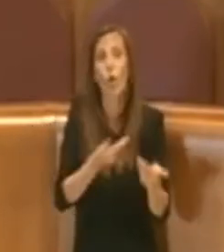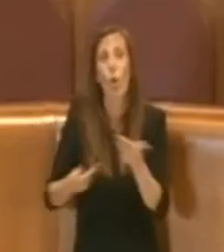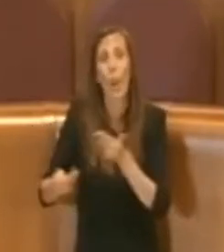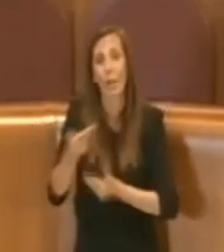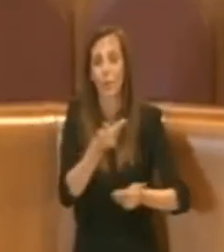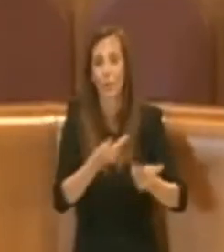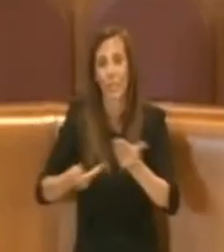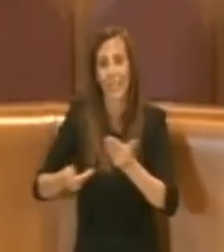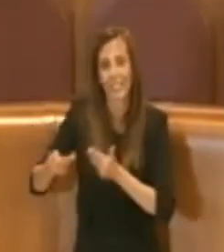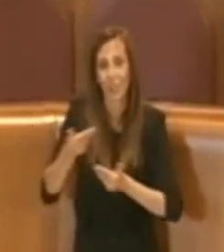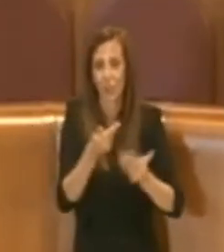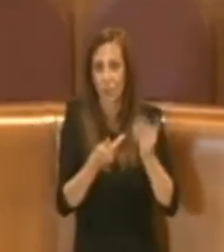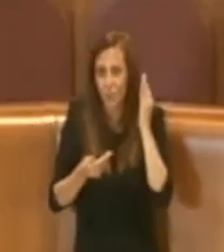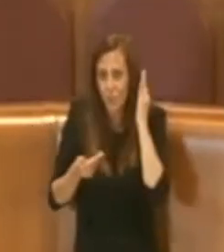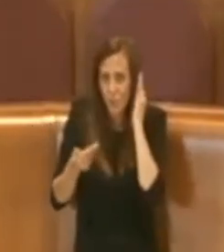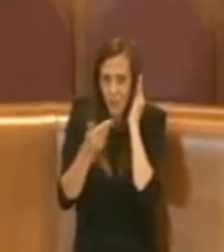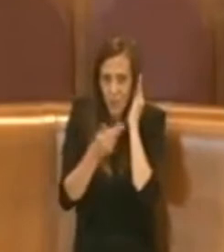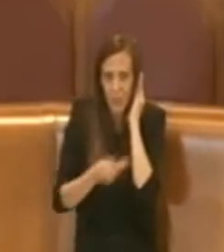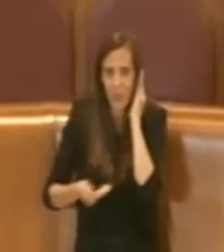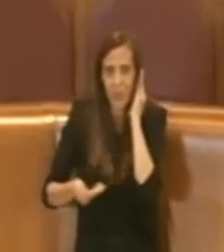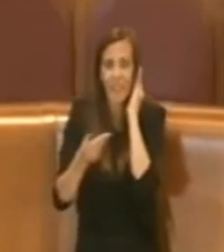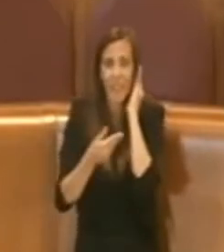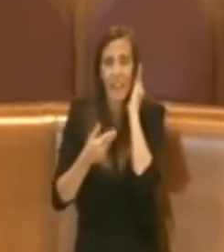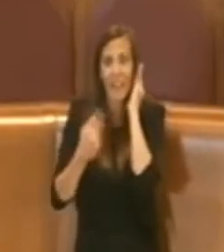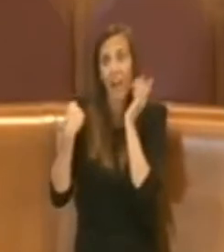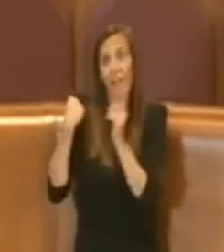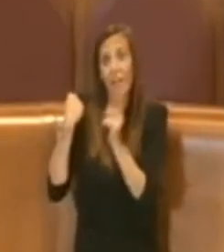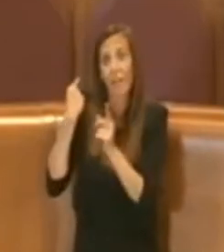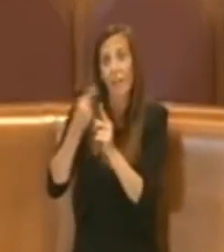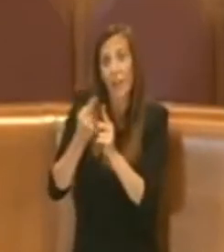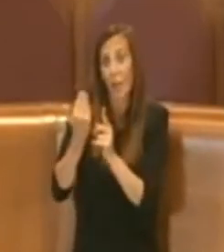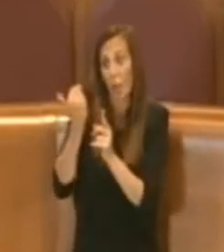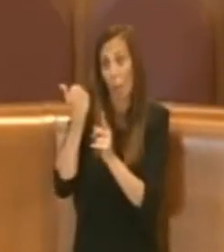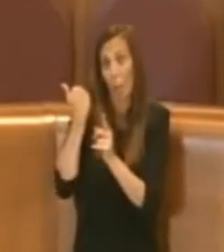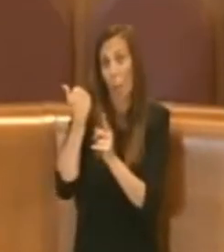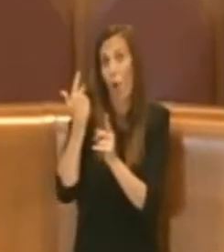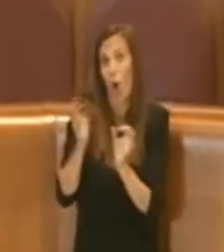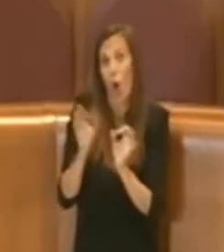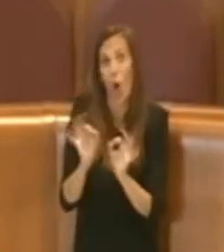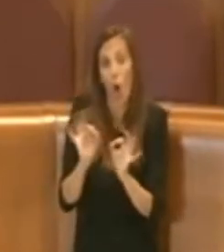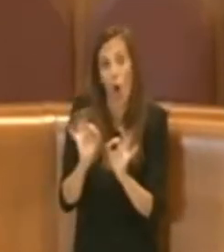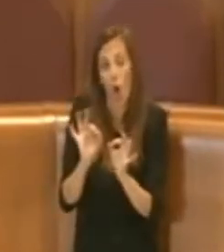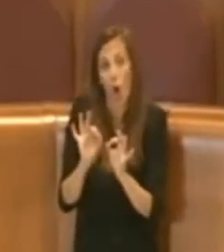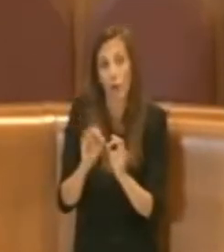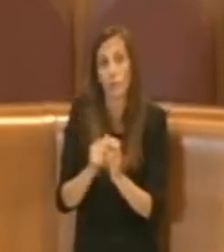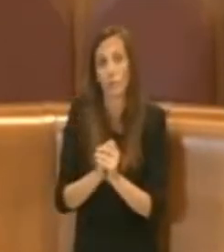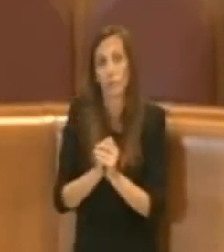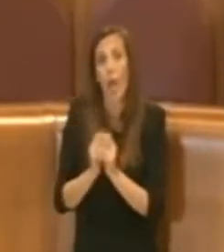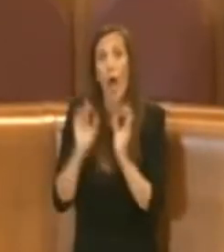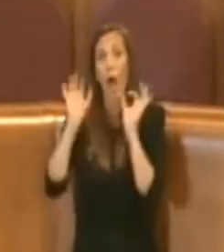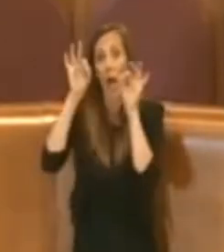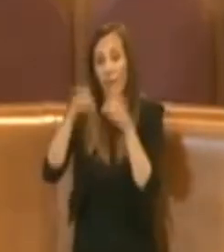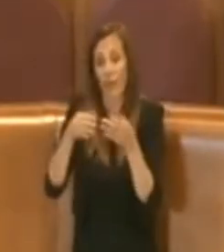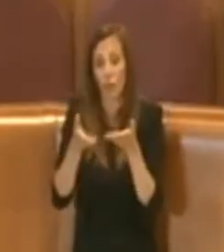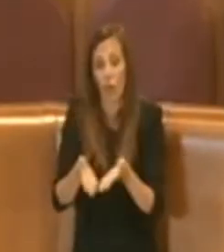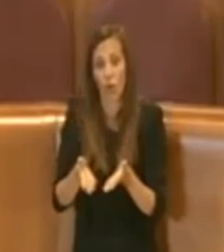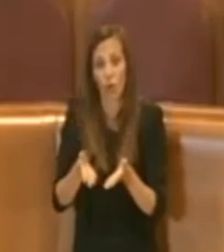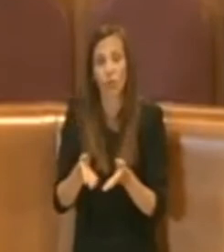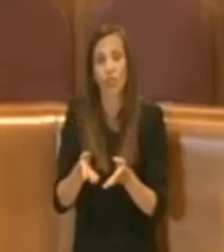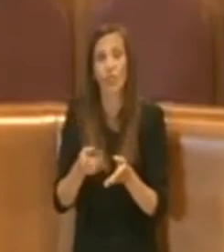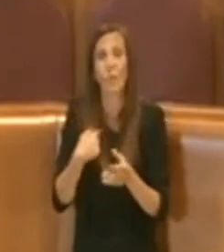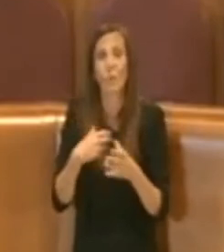fino a quel ma fino a che fino a quel momento non era attivo. In particolare arrivando ad oggi attribuendo all'azienda